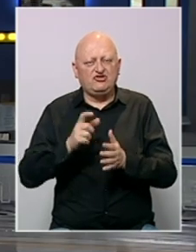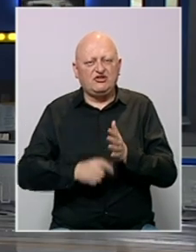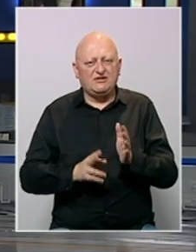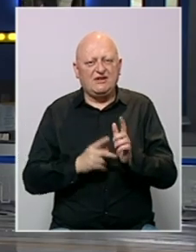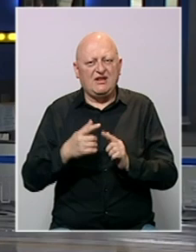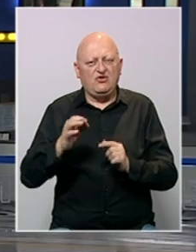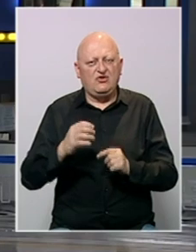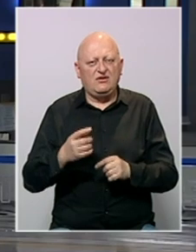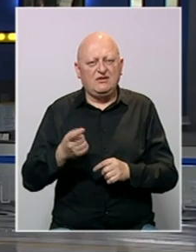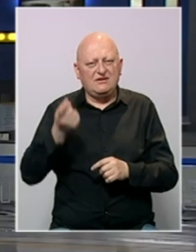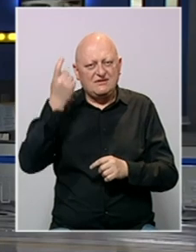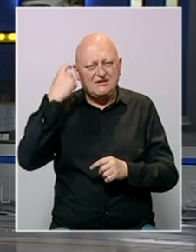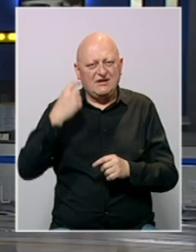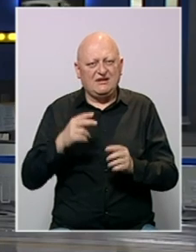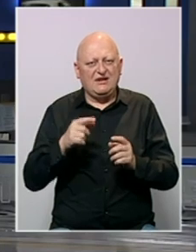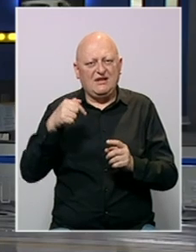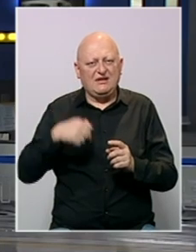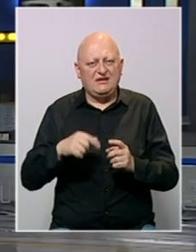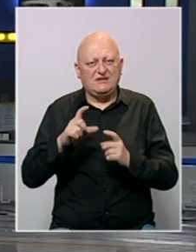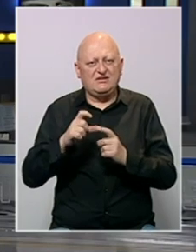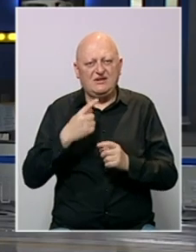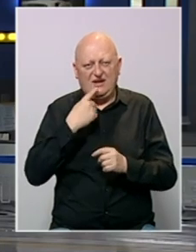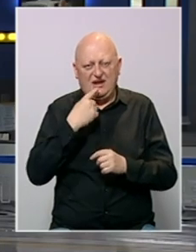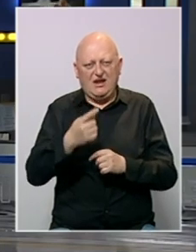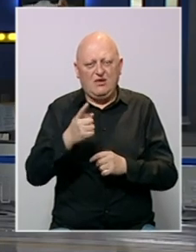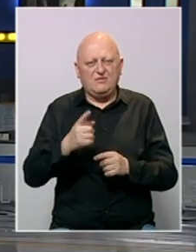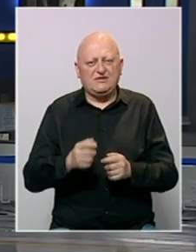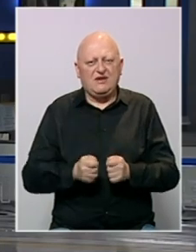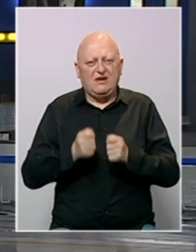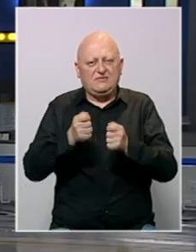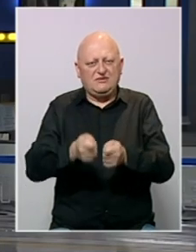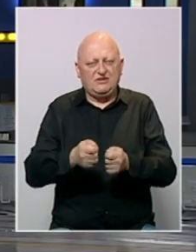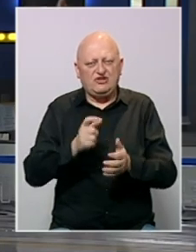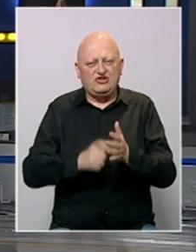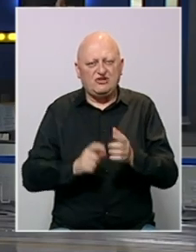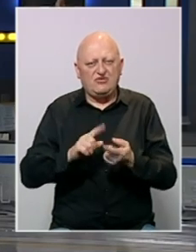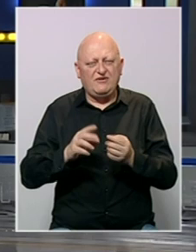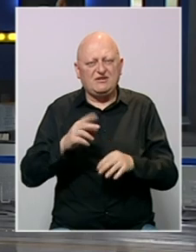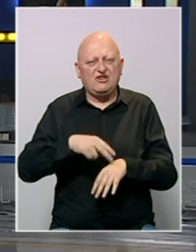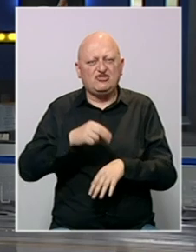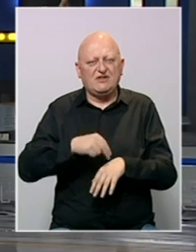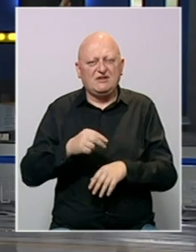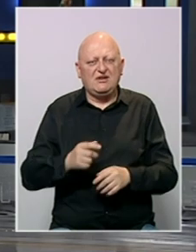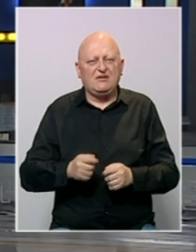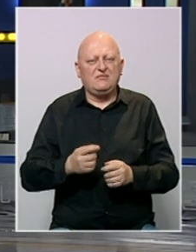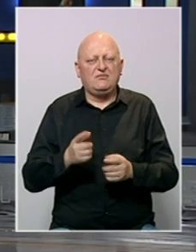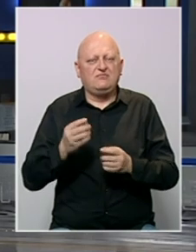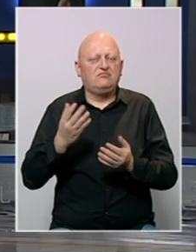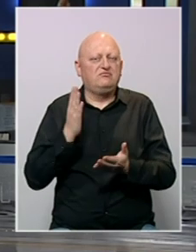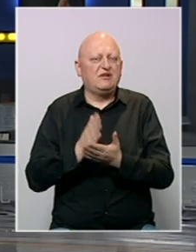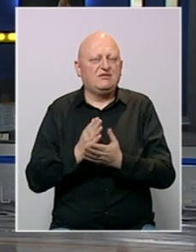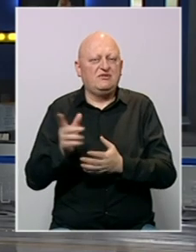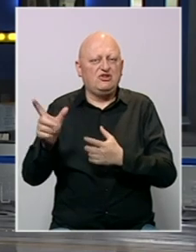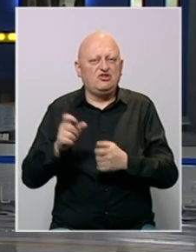zemalja članica NATO-a. Generalni sekretar Jens Stoltenberg je rekao da bi apliciranje za članstvo Finjske i Švedske predstavljalo